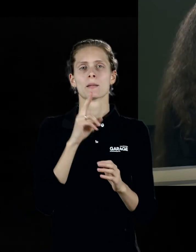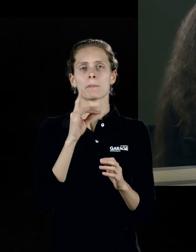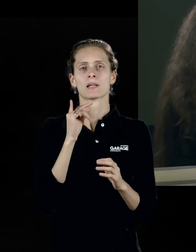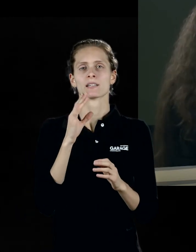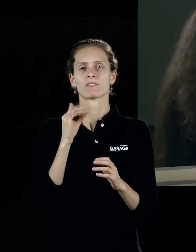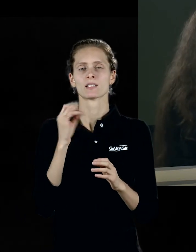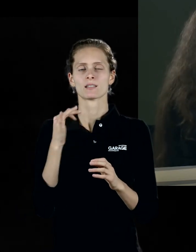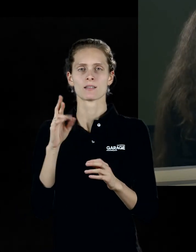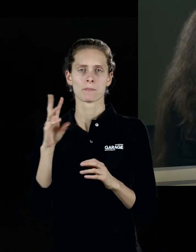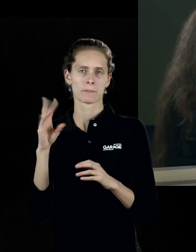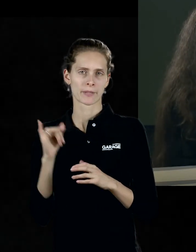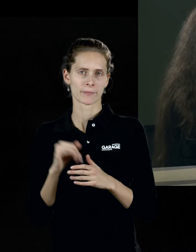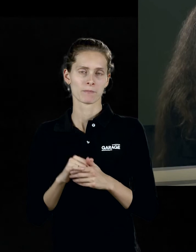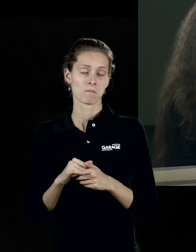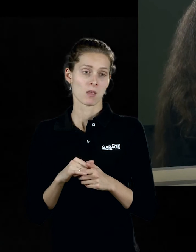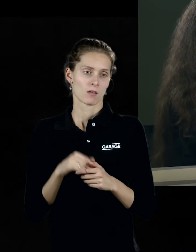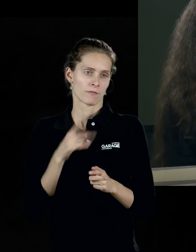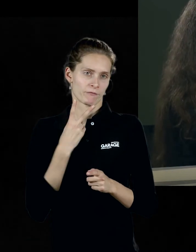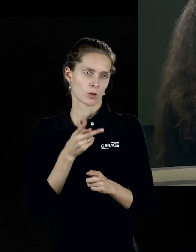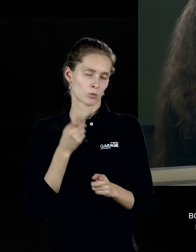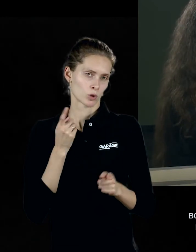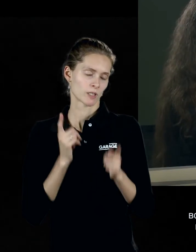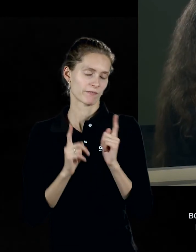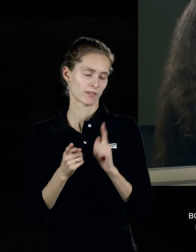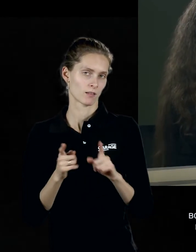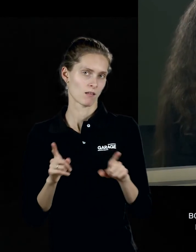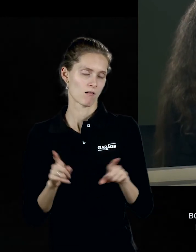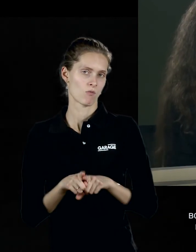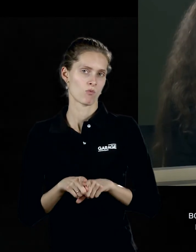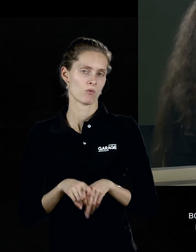И что, в общем, вполне логично, потому что действительно все,